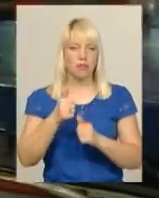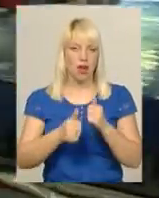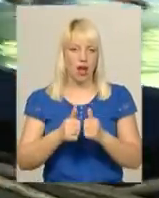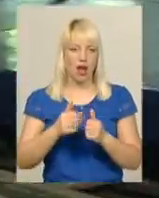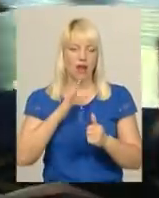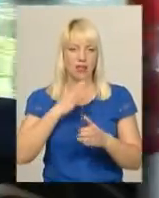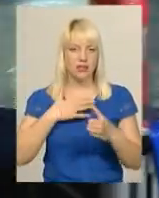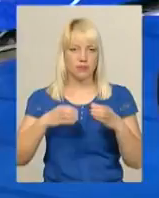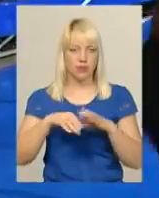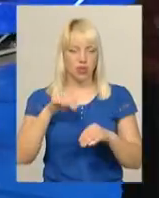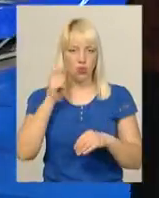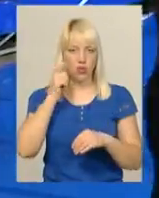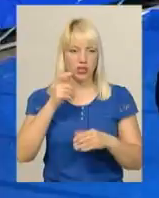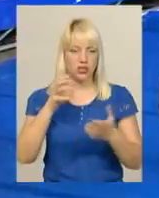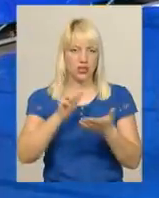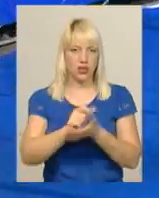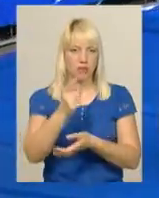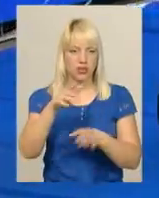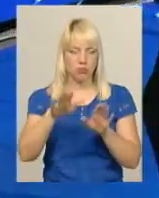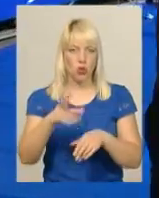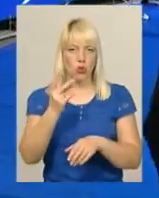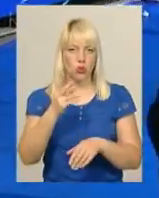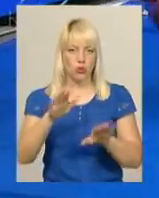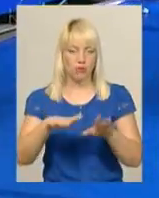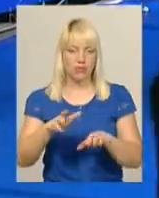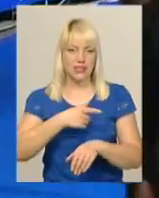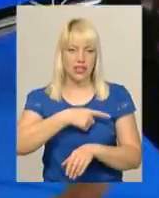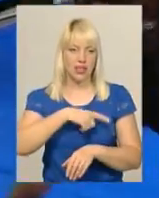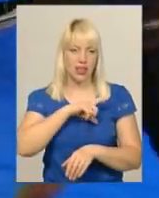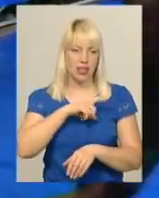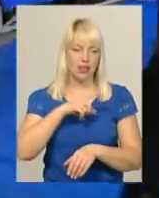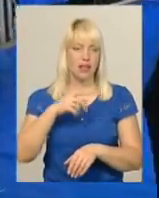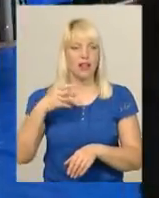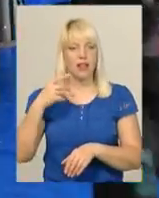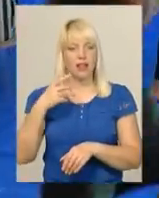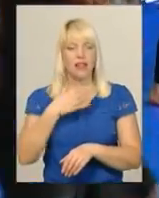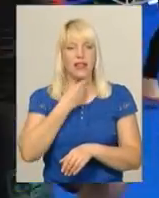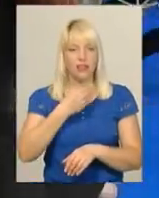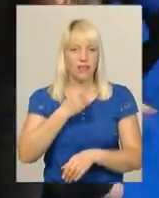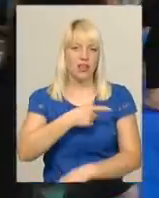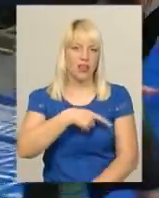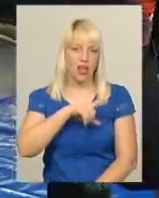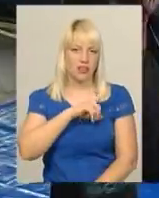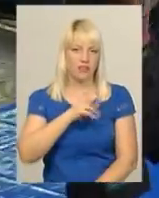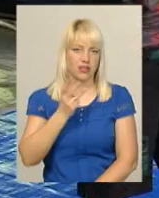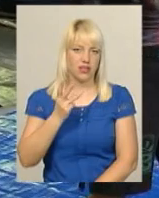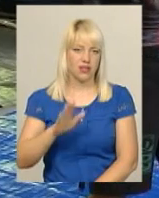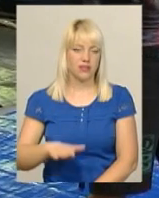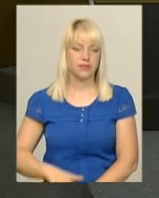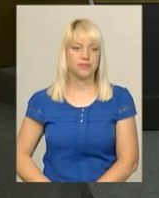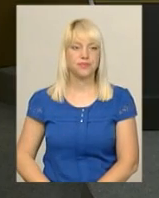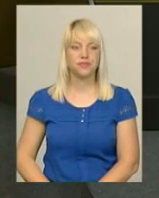загальнокомандне місце. Другими стали спортсмени з Литви. На третьому місці – збірна Латвії. Світлана Поробок, Олександр Горішевський, новини Поділля Центр.